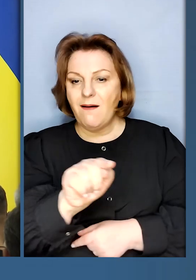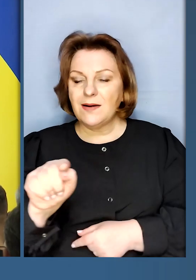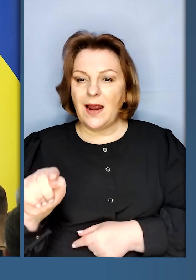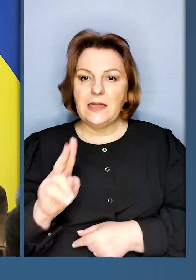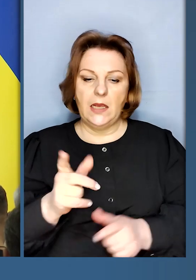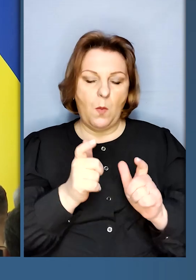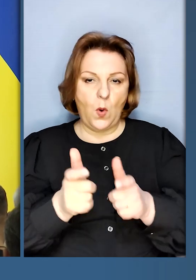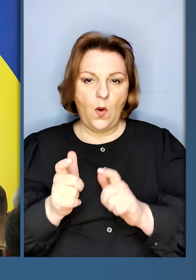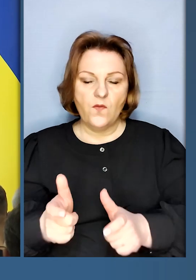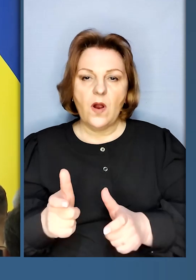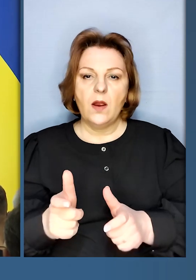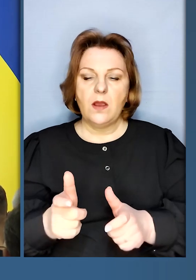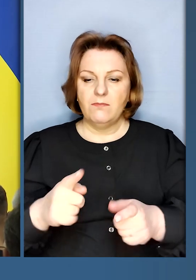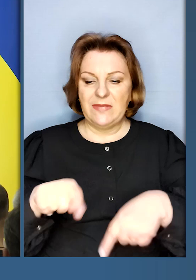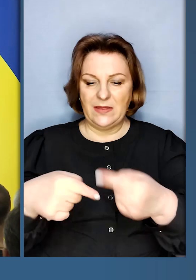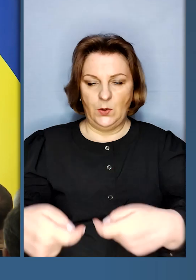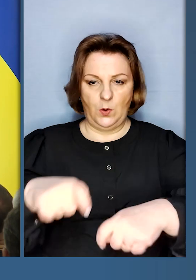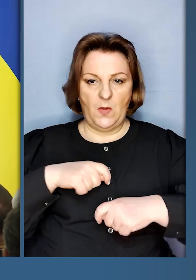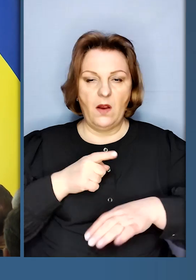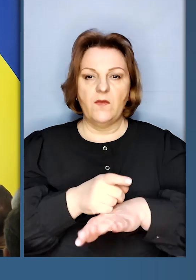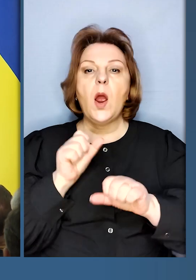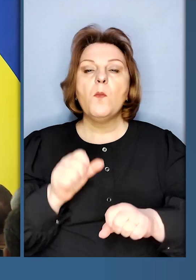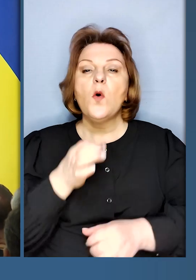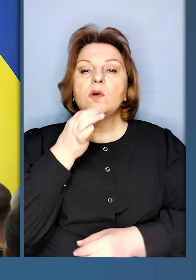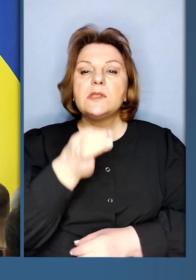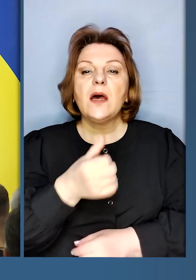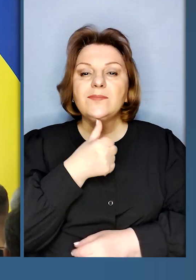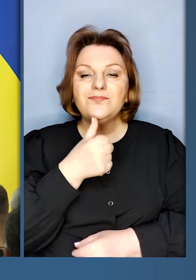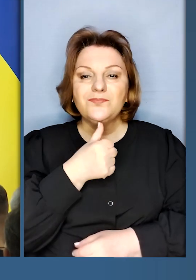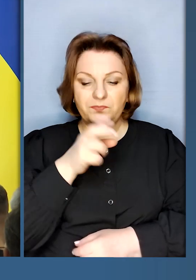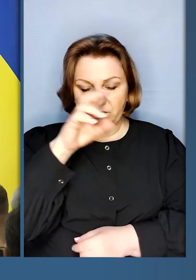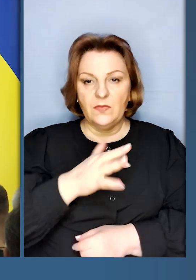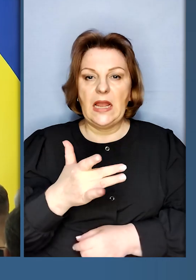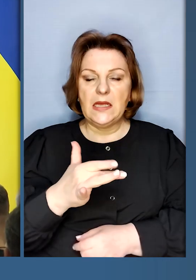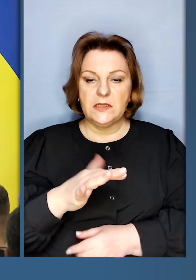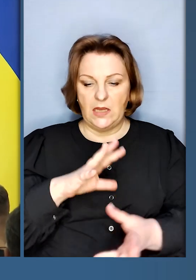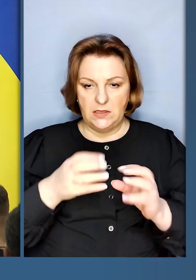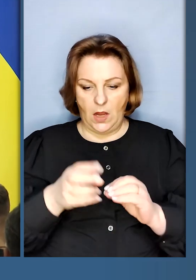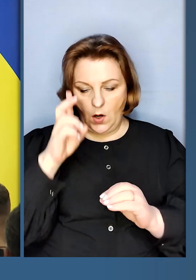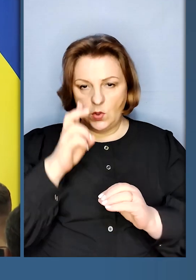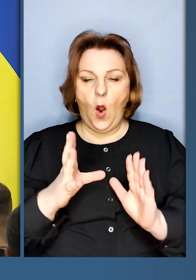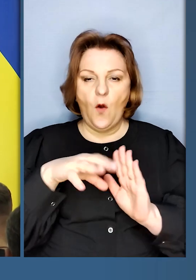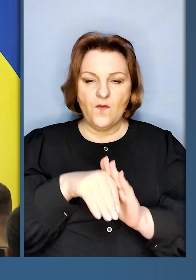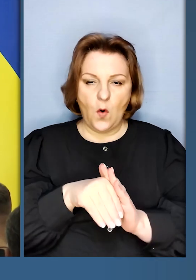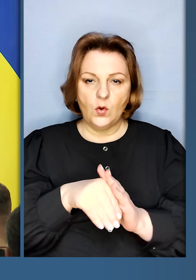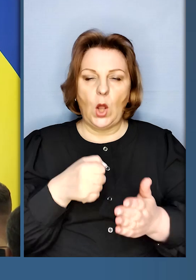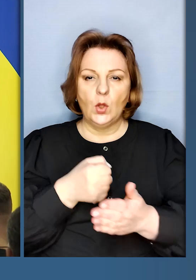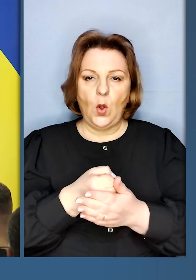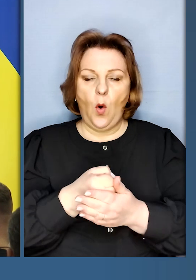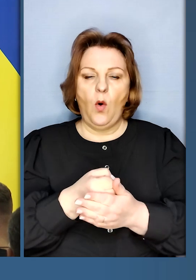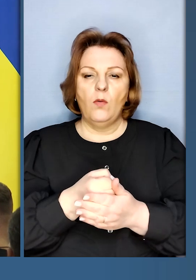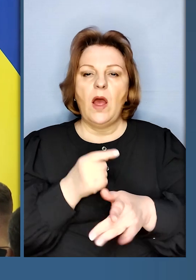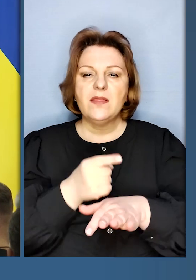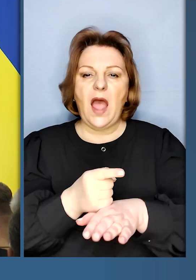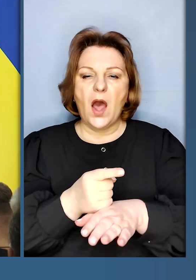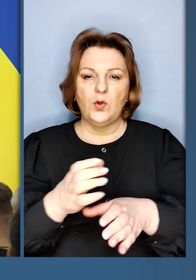є вже країни, які погодились бути наступними, і ви можете назвати, що це за країни. І, загалом, скільки країн на сьогодні входять